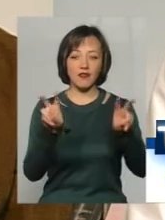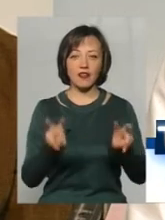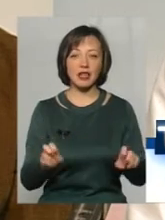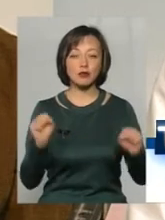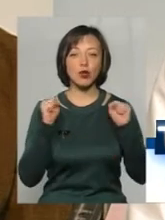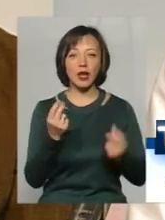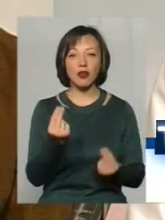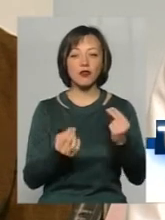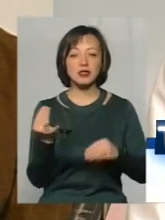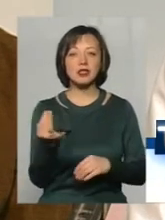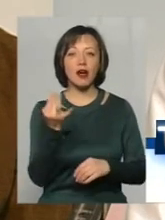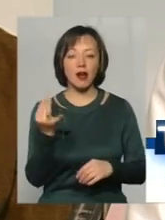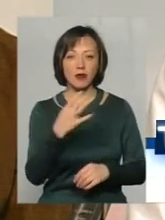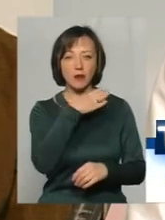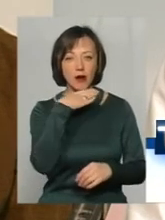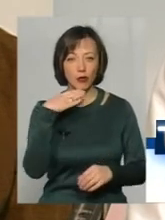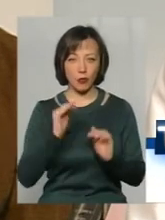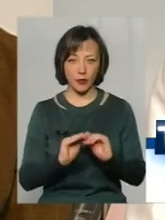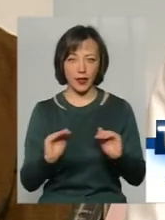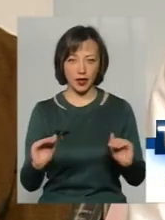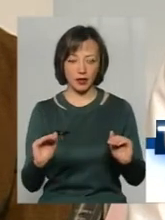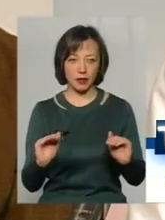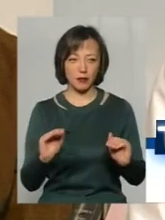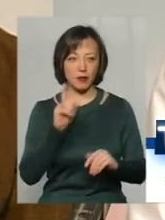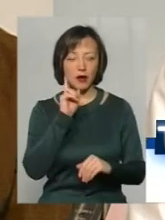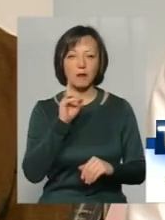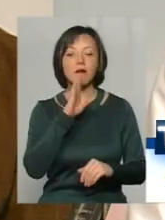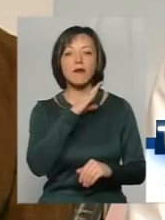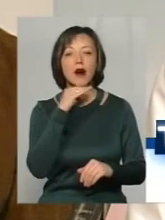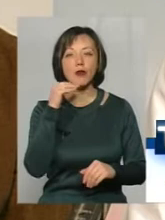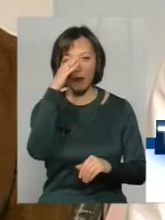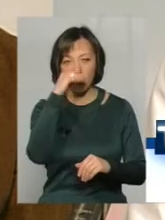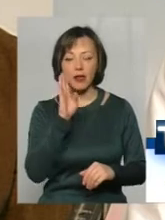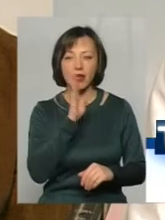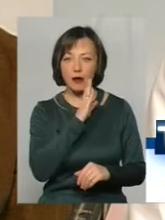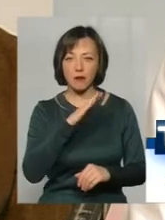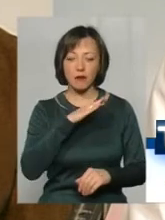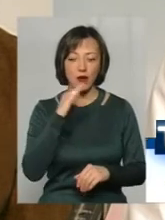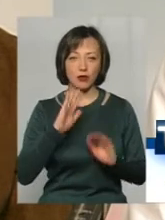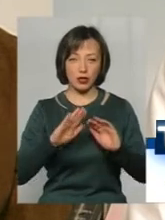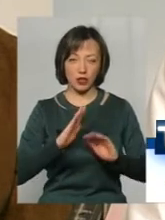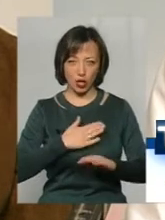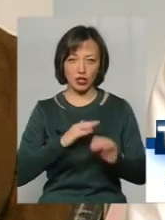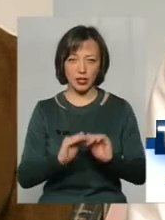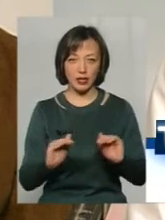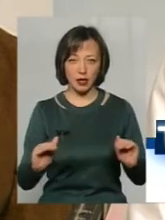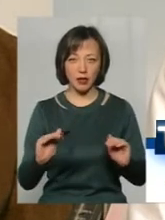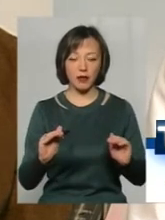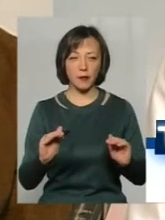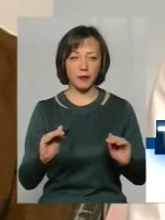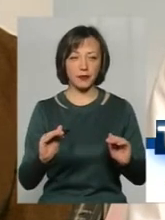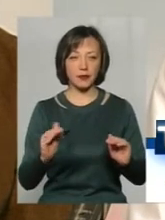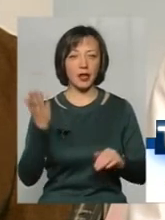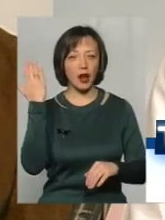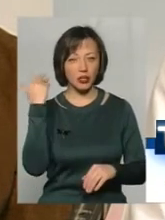ігрові, які цікаві багатьом дітям, багатьом батькам. І багато наших вихованців, які минуло були